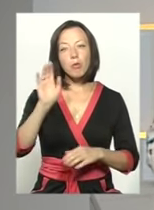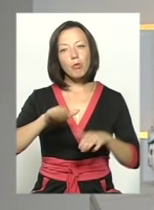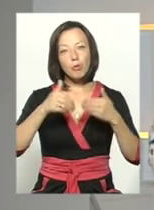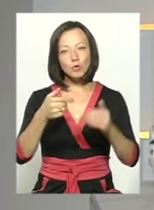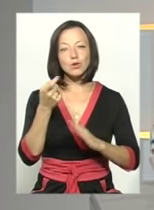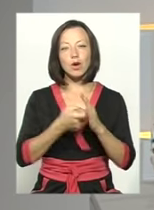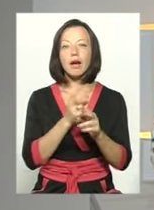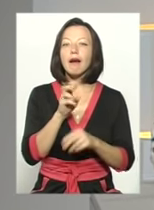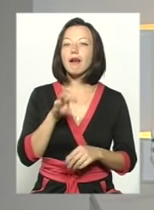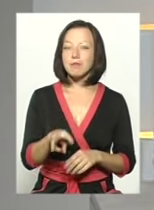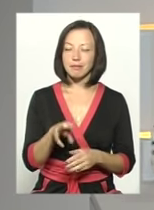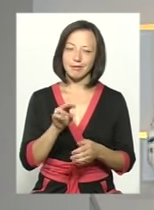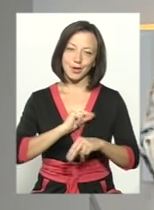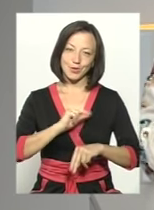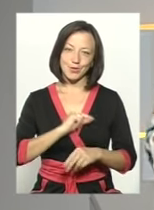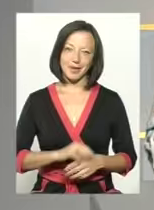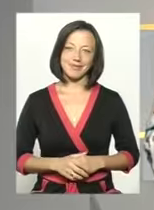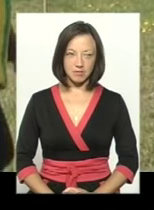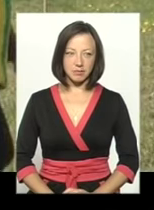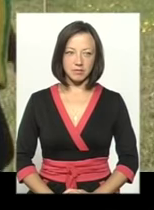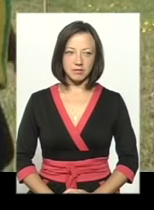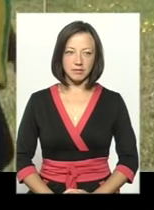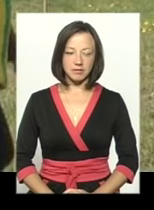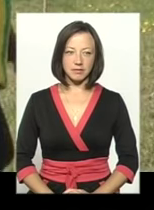ким вона працює, чим вона займається. Прошу ролик.